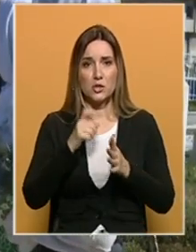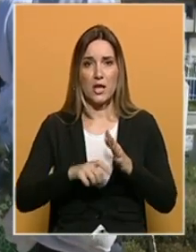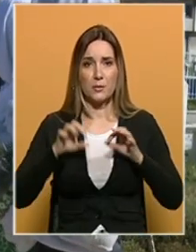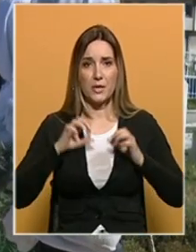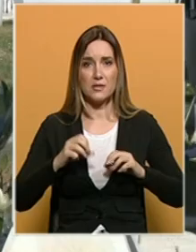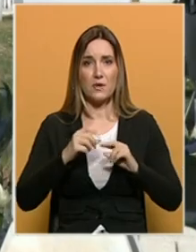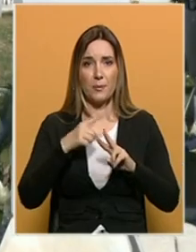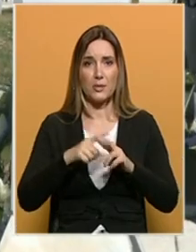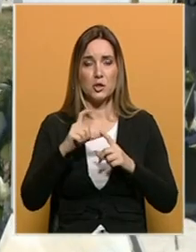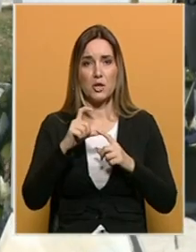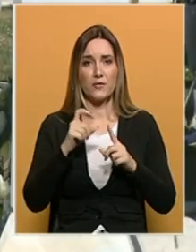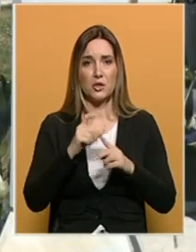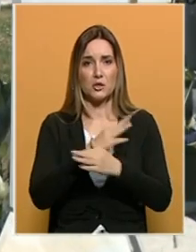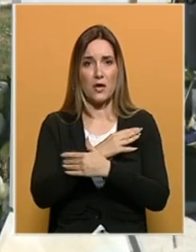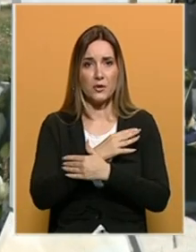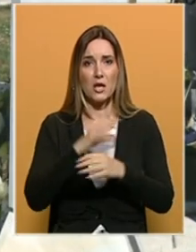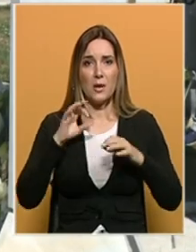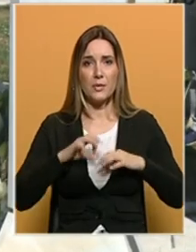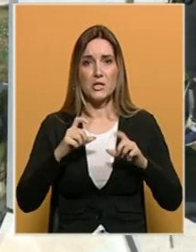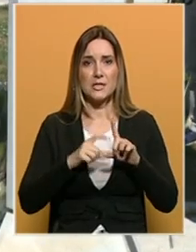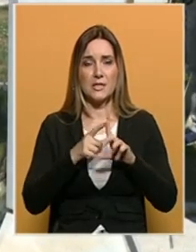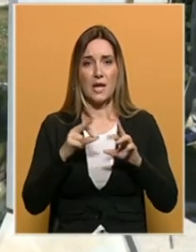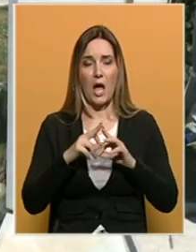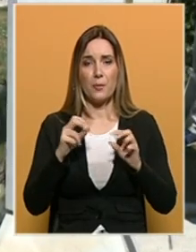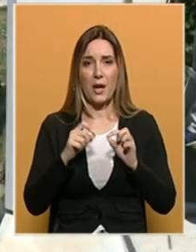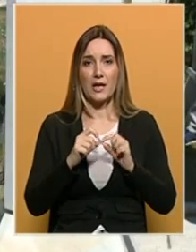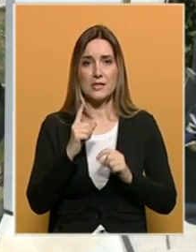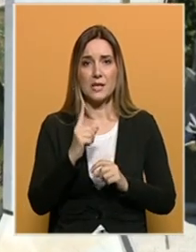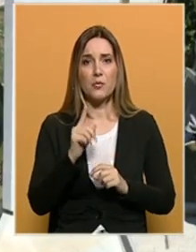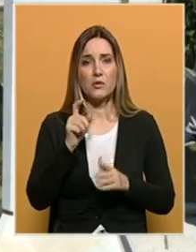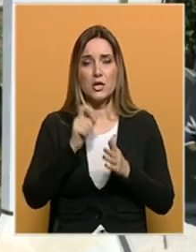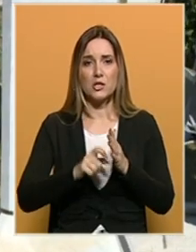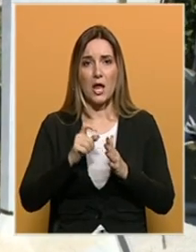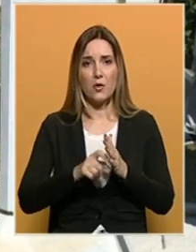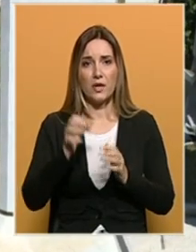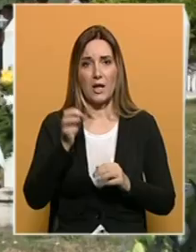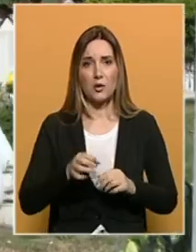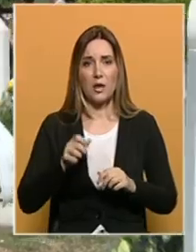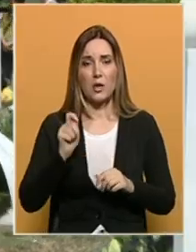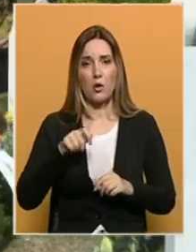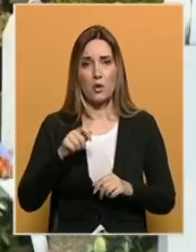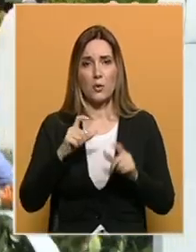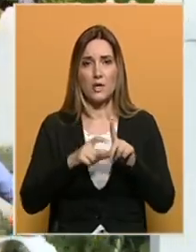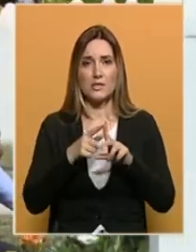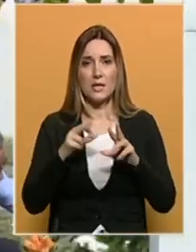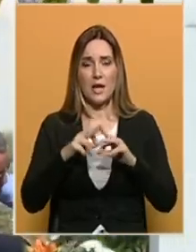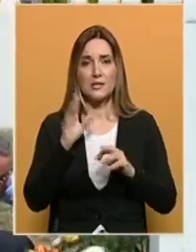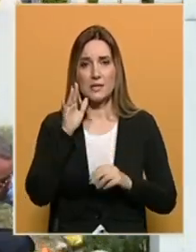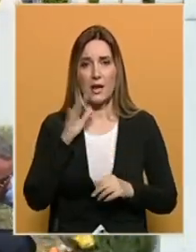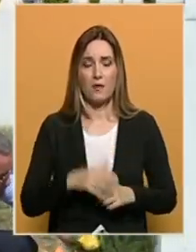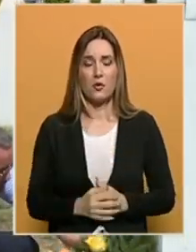predsjedništva BIH Šefik Džaferović, predsjednik SDA Bakir Izadbegović, te članovi kantonalnog odbora SDA Sarajevo.